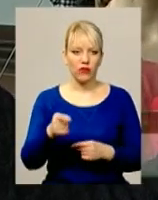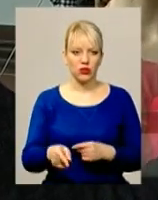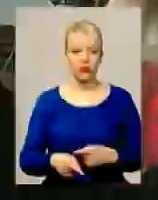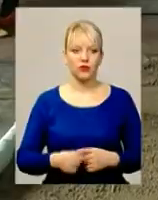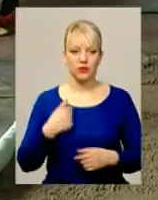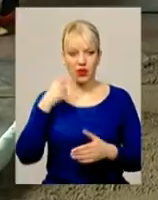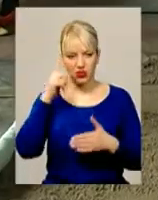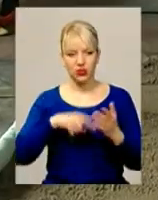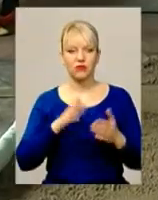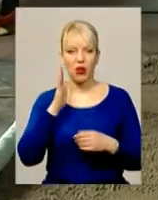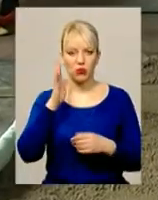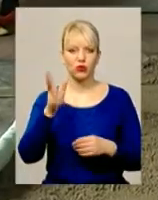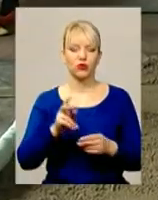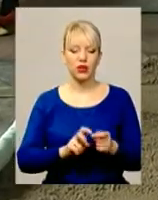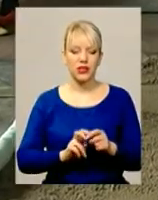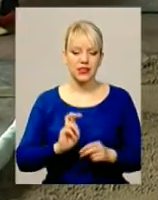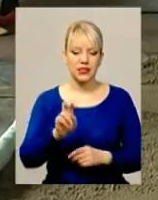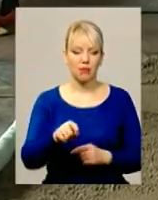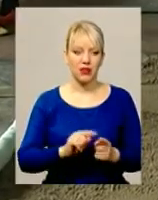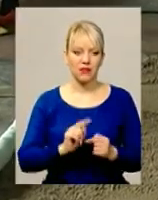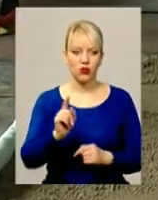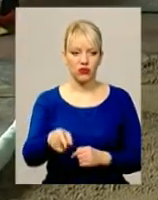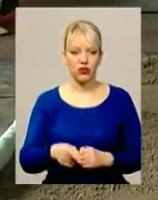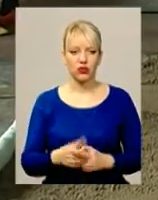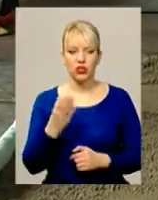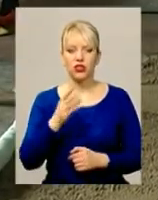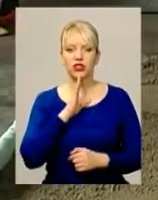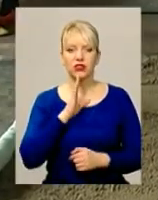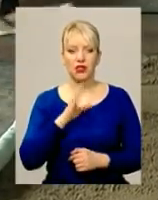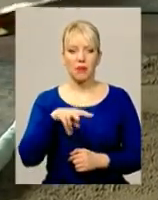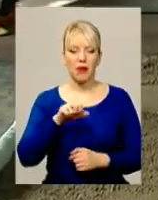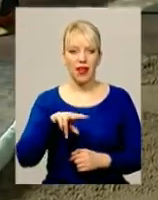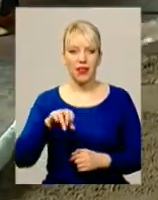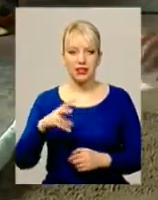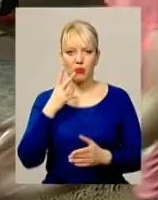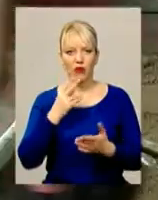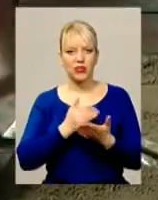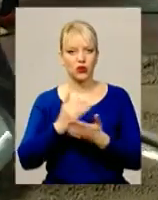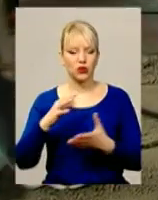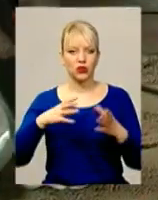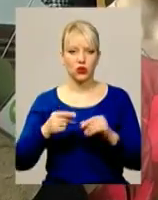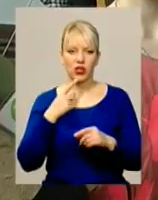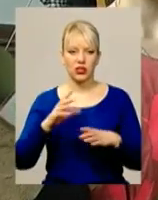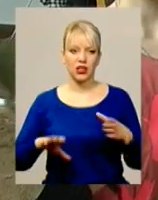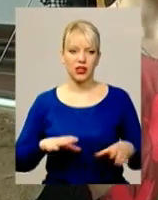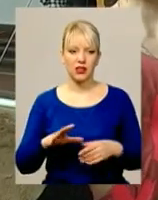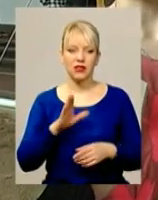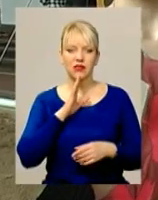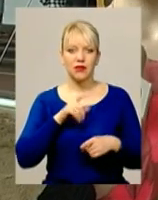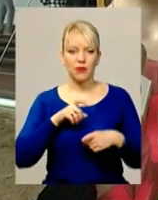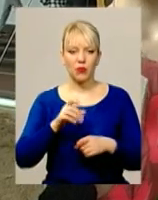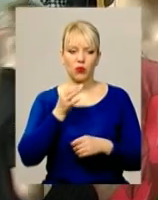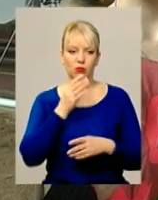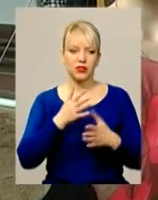в довжину. Ще одна вихованка Руслани Сопко – Анастасія Полецька – у стрибках у довжину демонструє високі результати, каже тренер. Та атлетці більше